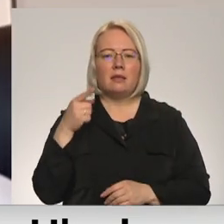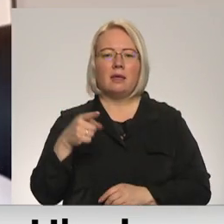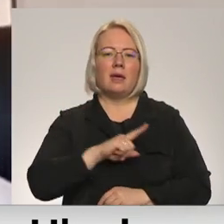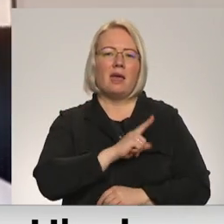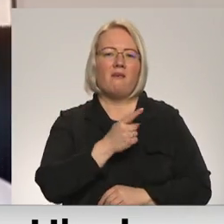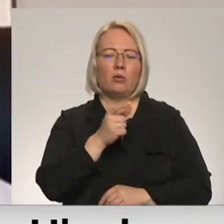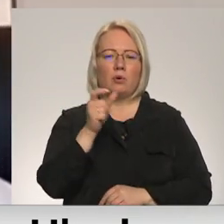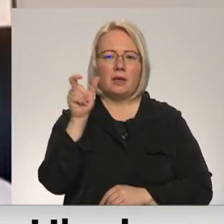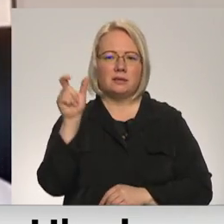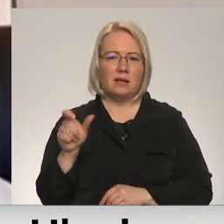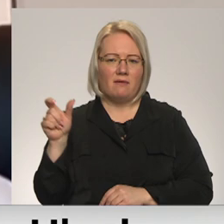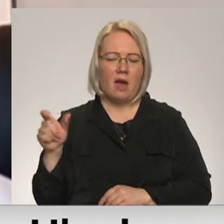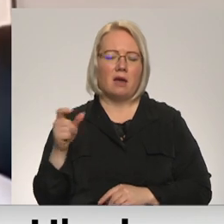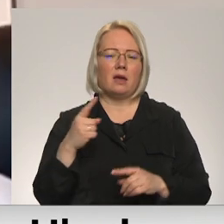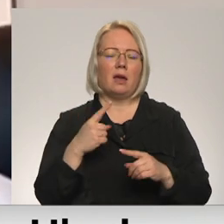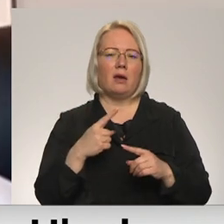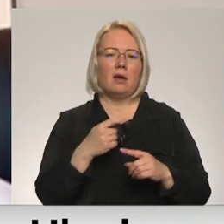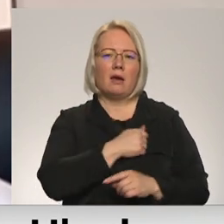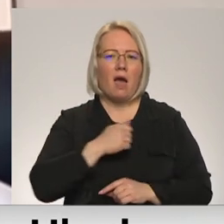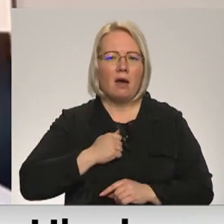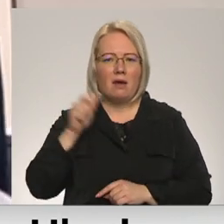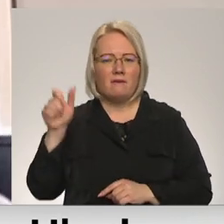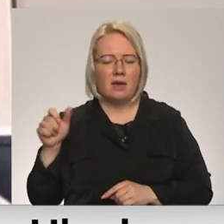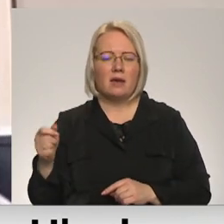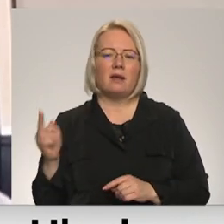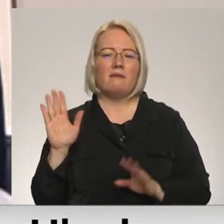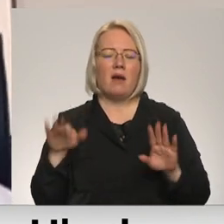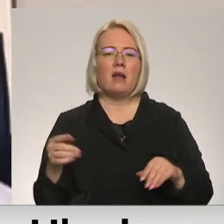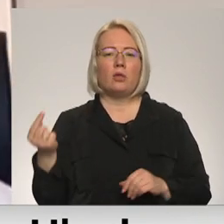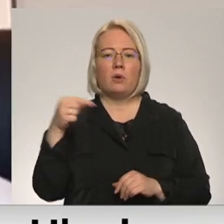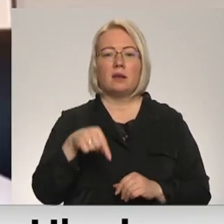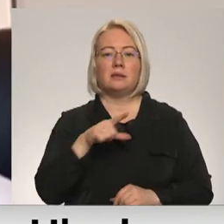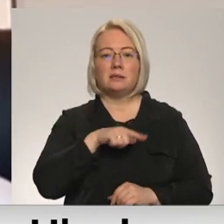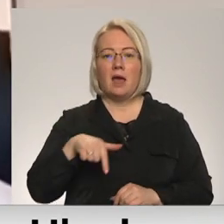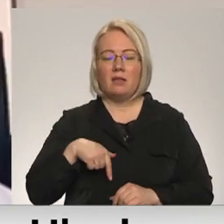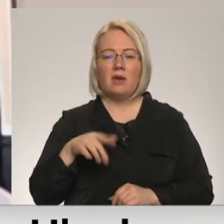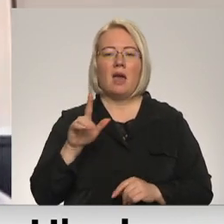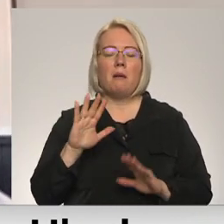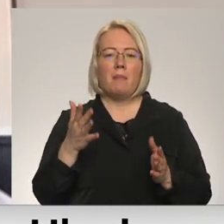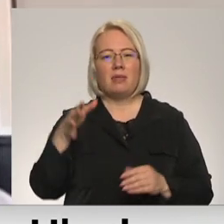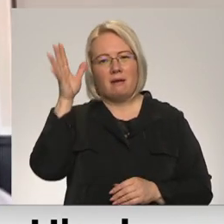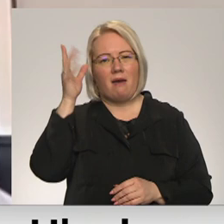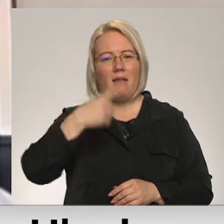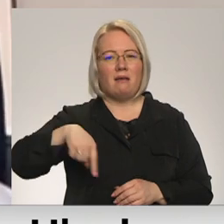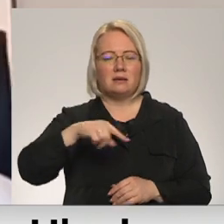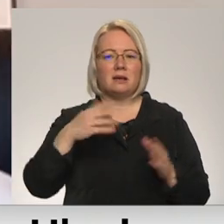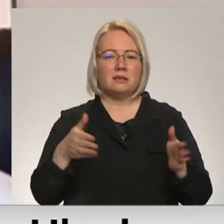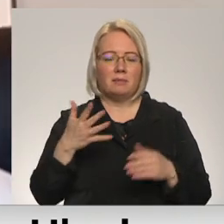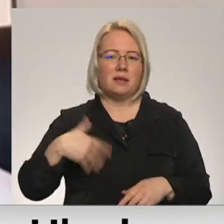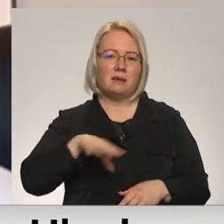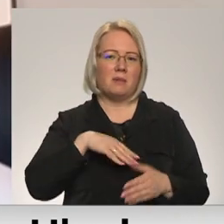karavīri un civiliedzīvotāji varētu ierasties Latvijā, taču Austrums slimnīca mēs esam gatavi.